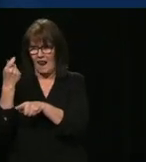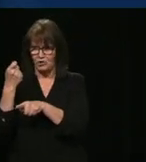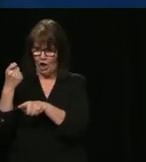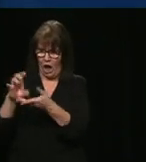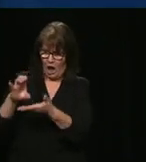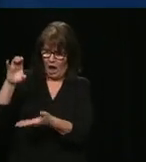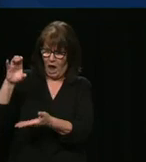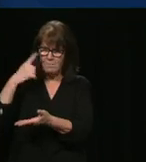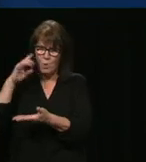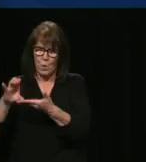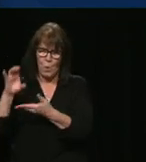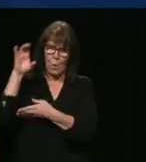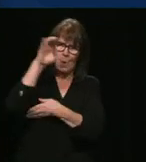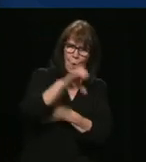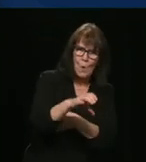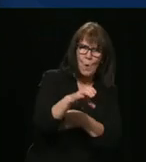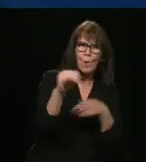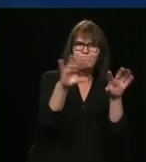M. le premier ministre.